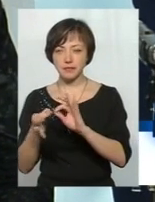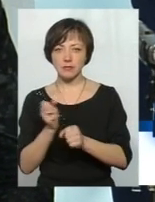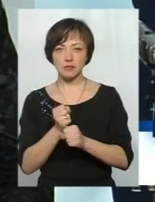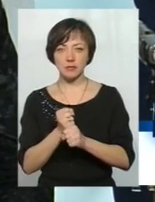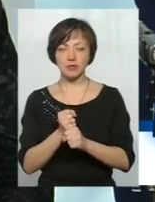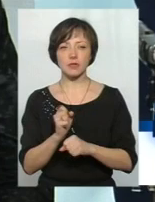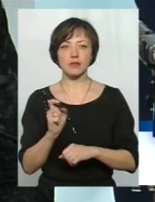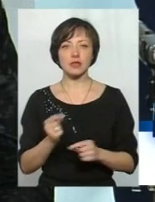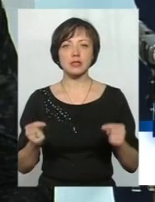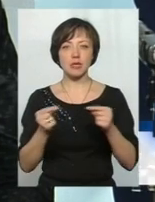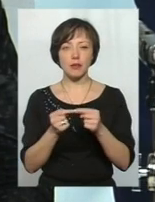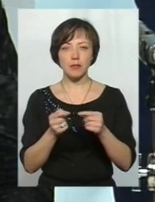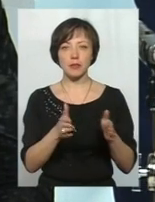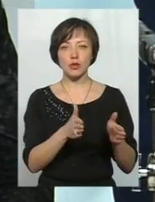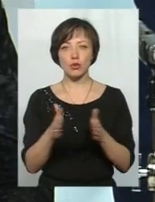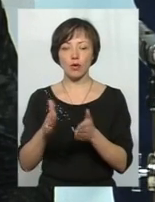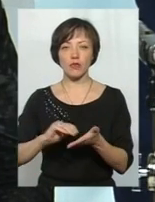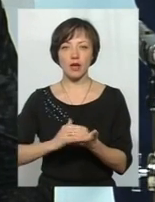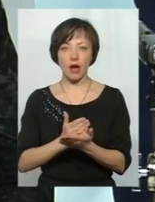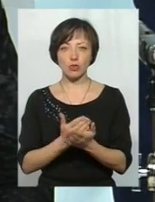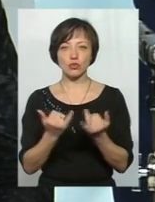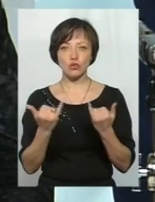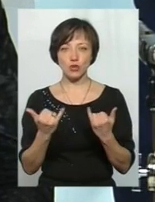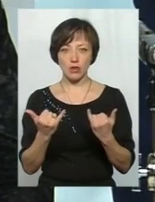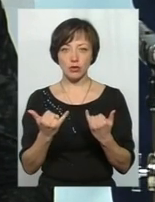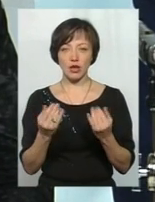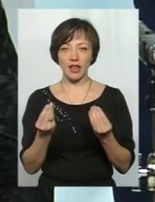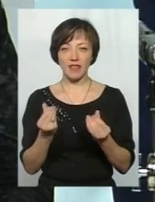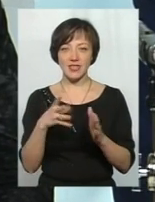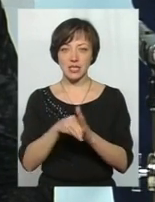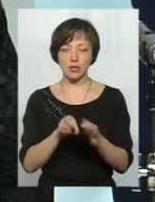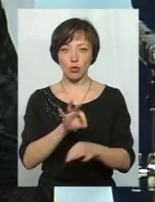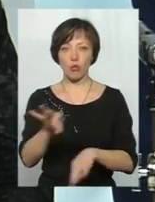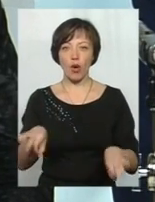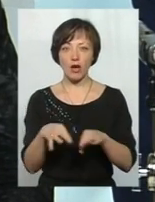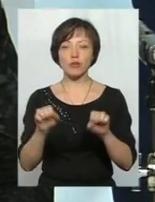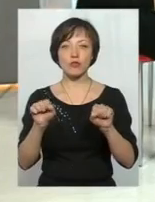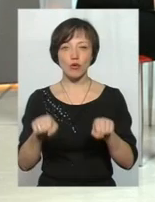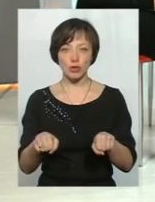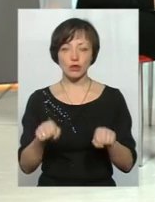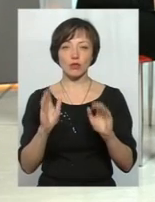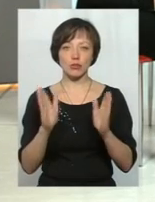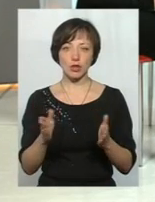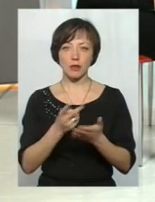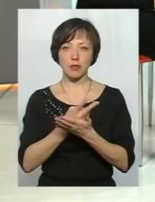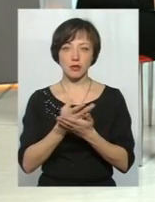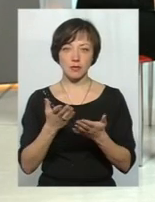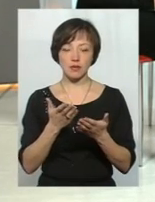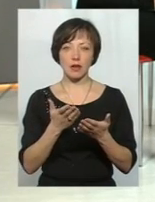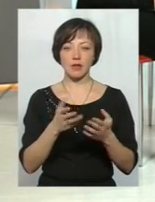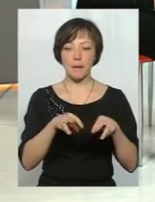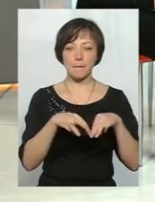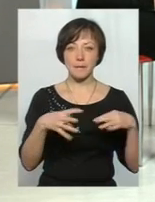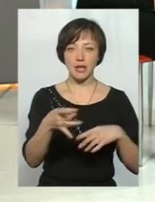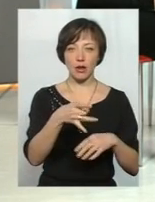шляхом підготовки якісного, сучасного, інвестиційного проєкту, який можна буде представити і в Менегіонбуд,